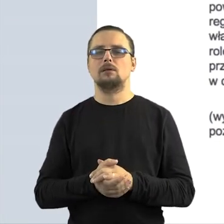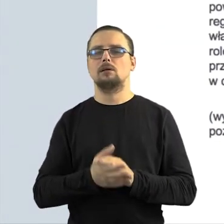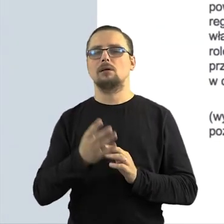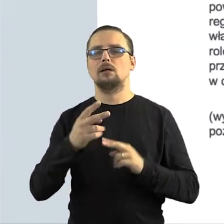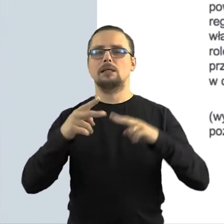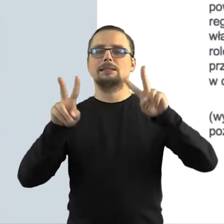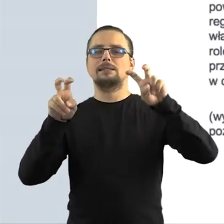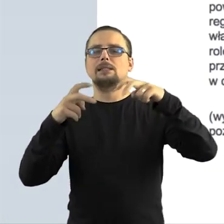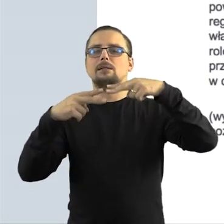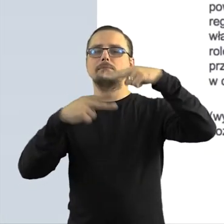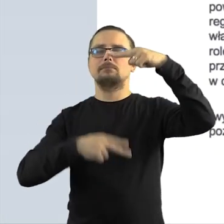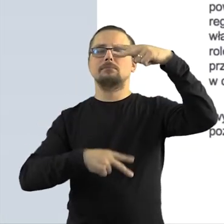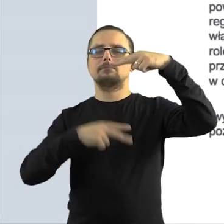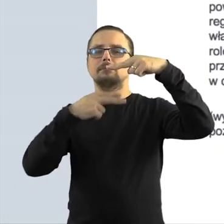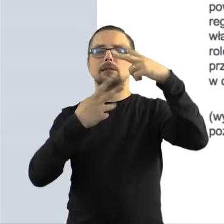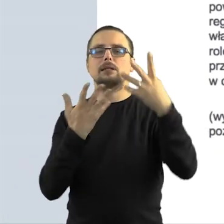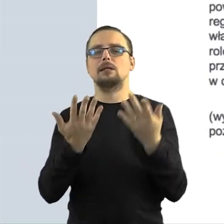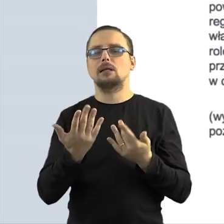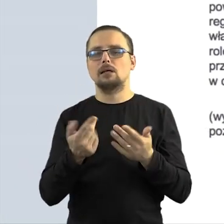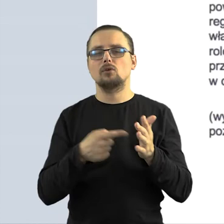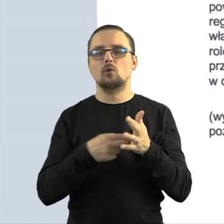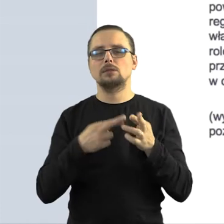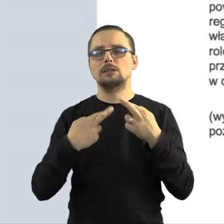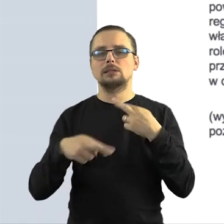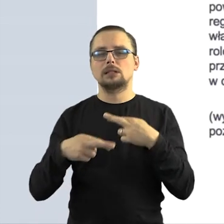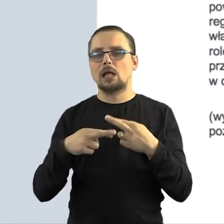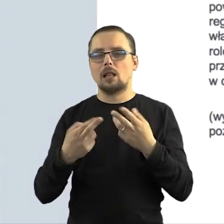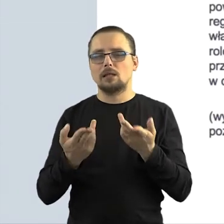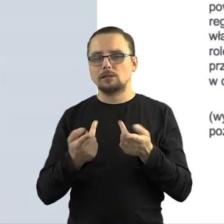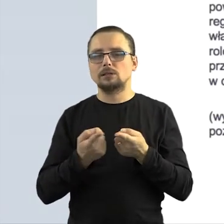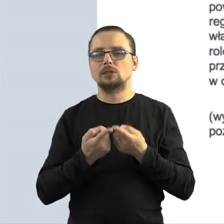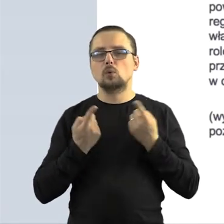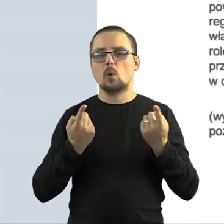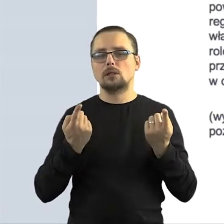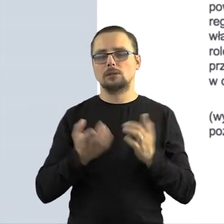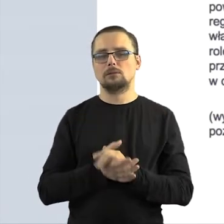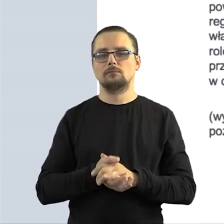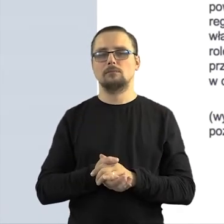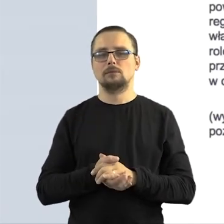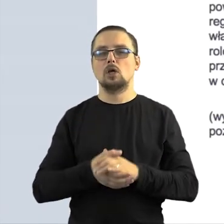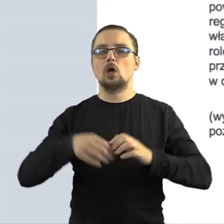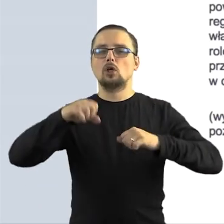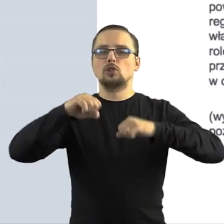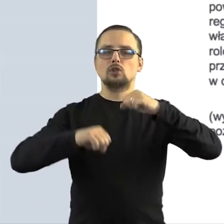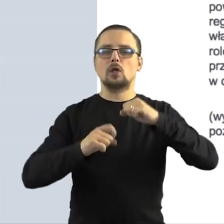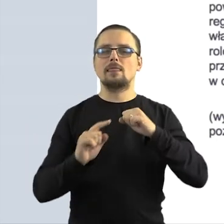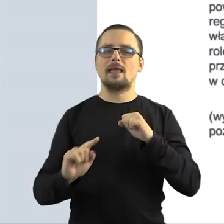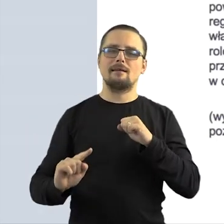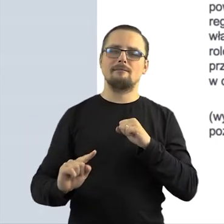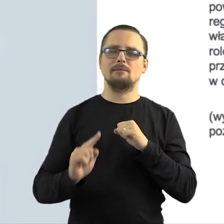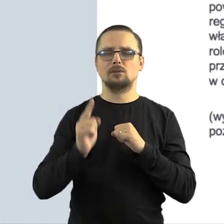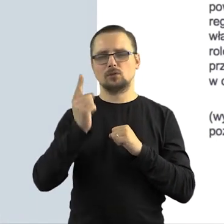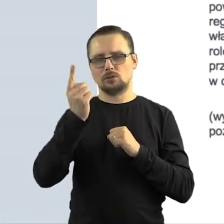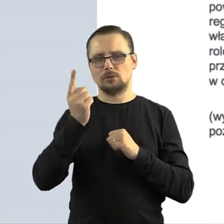dozwolony rozmiar cytatu zależy tak naprawdę od kontekstu. I tutaj nawet Sąd Najwyższy, co prawda,